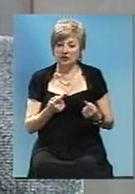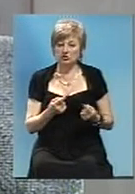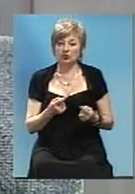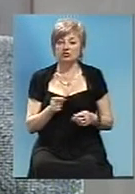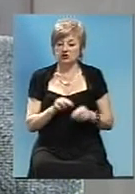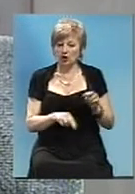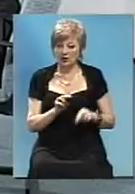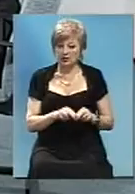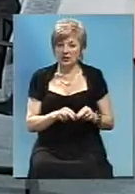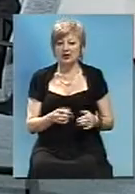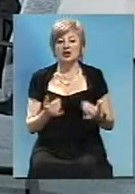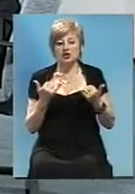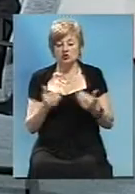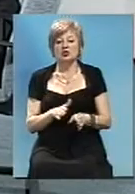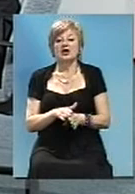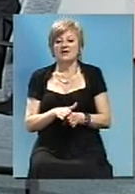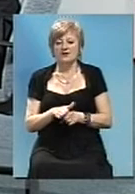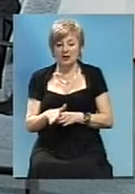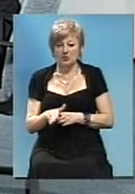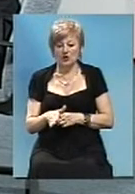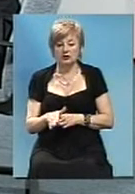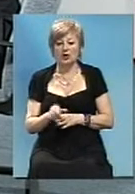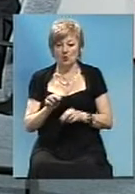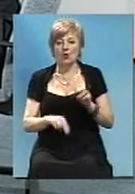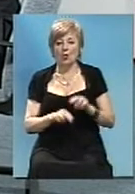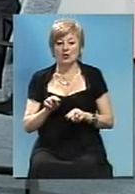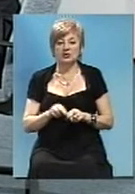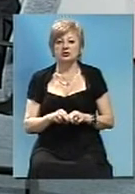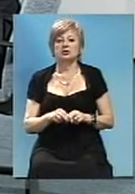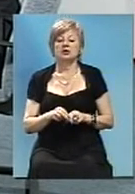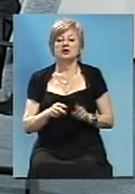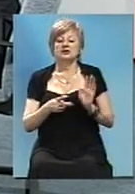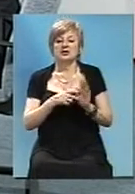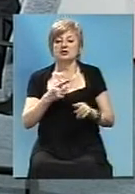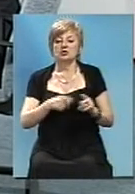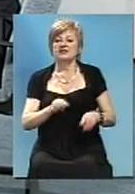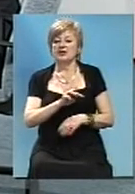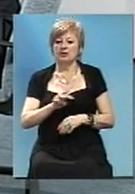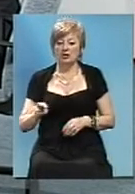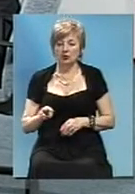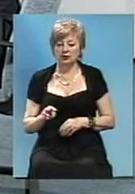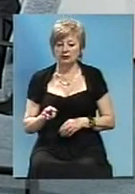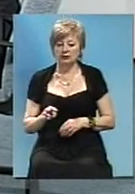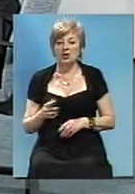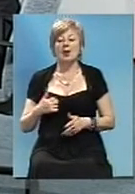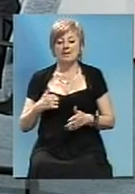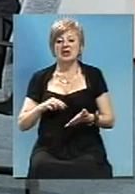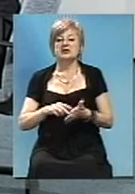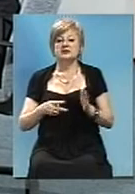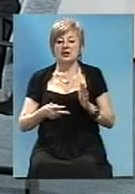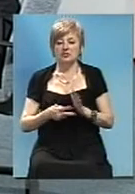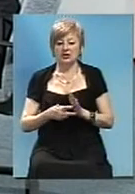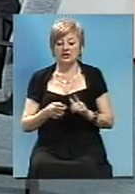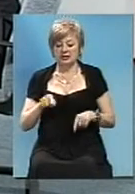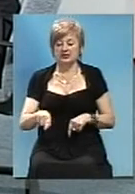подрядчик. Сегодня выполнення по подрядчику порядка 7,5 мільйонів. Ми запланировали на